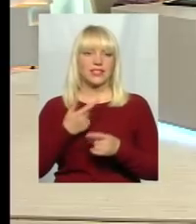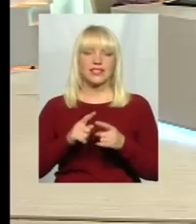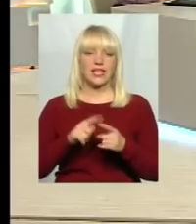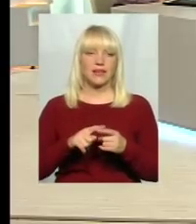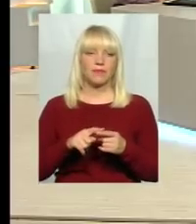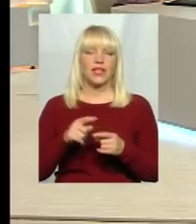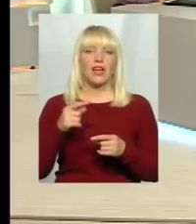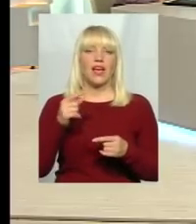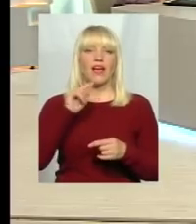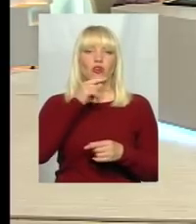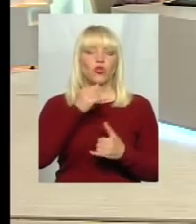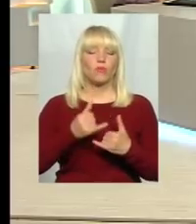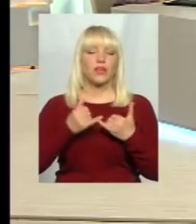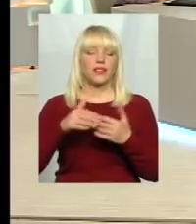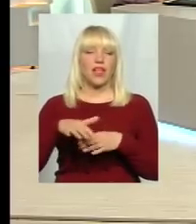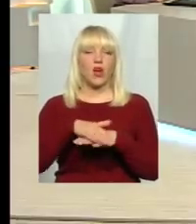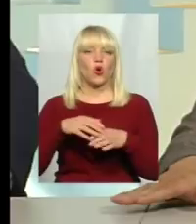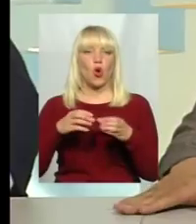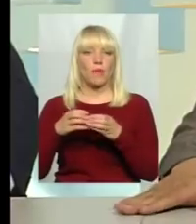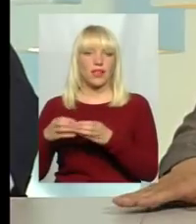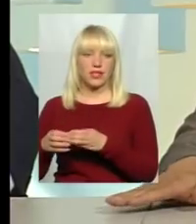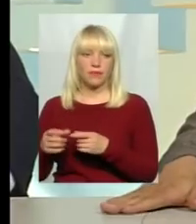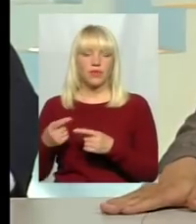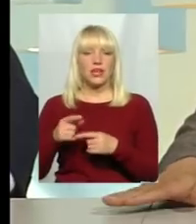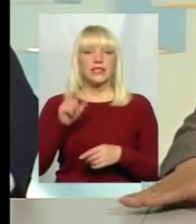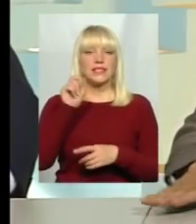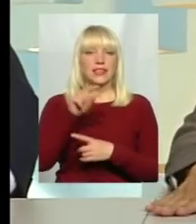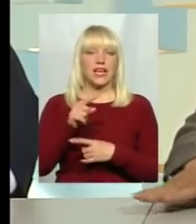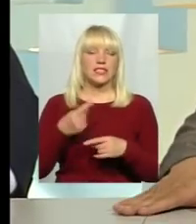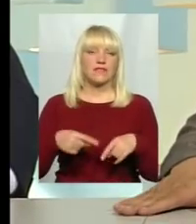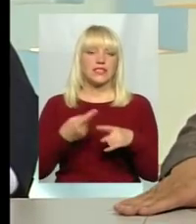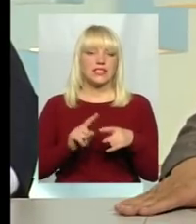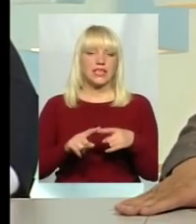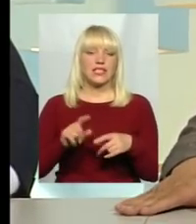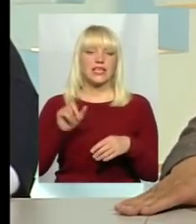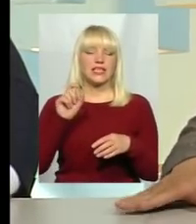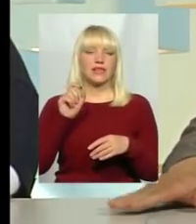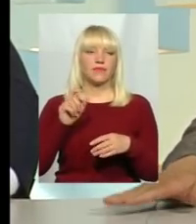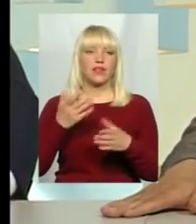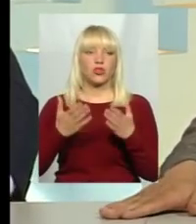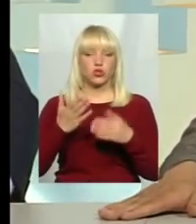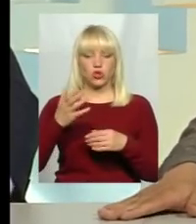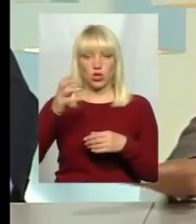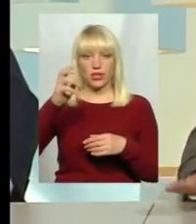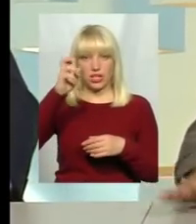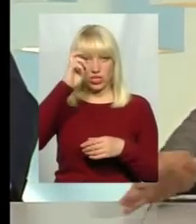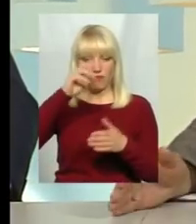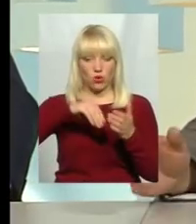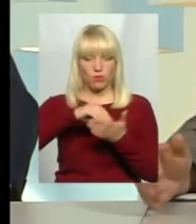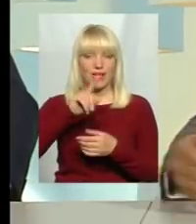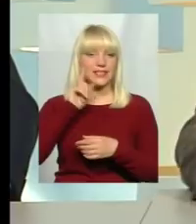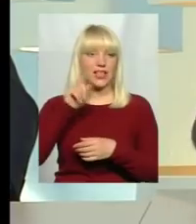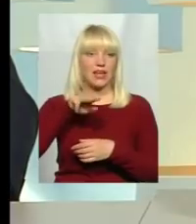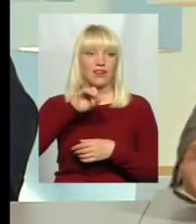-ні, це якраз економіка для громади, тому що задача в цій ситуації, якщо держава купляє зелений тарів, це проблема держави. Я не